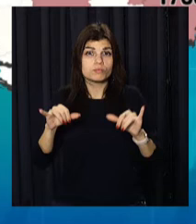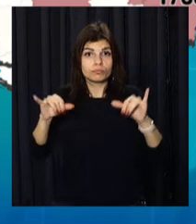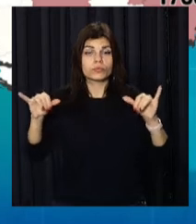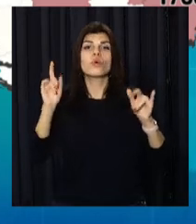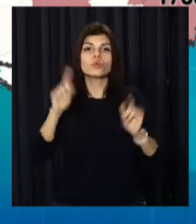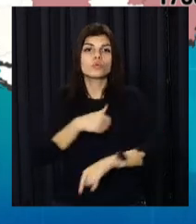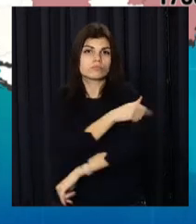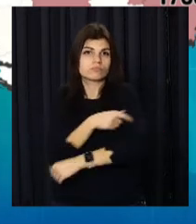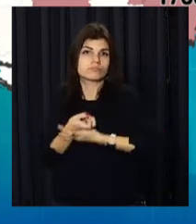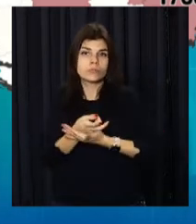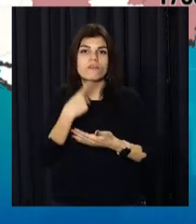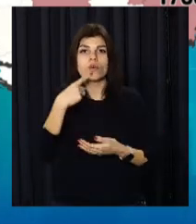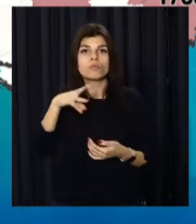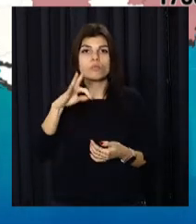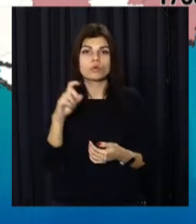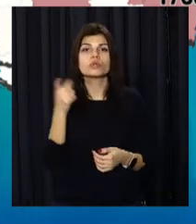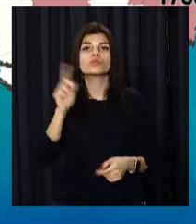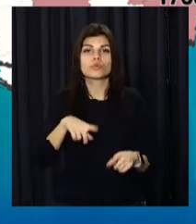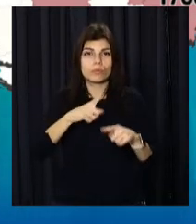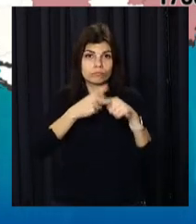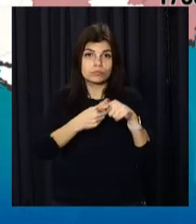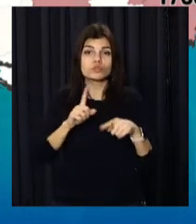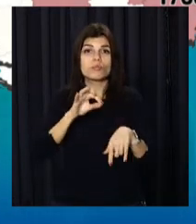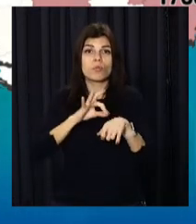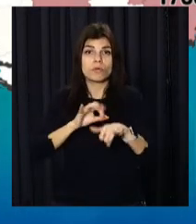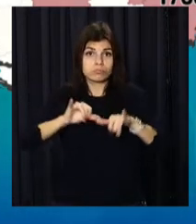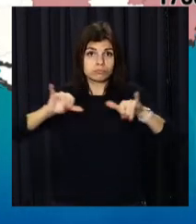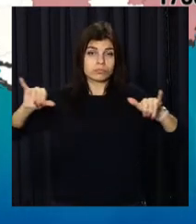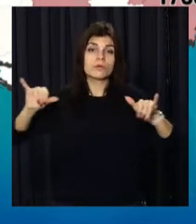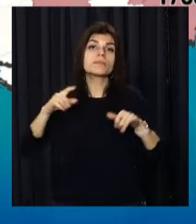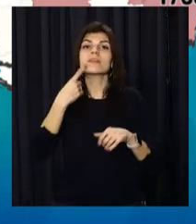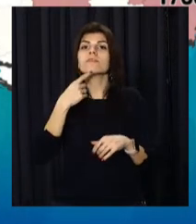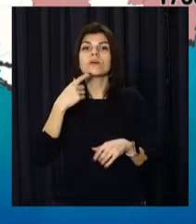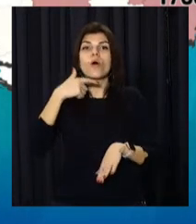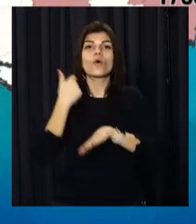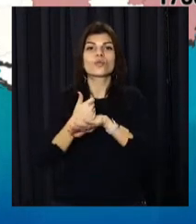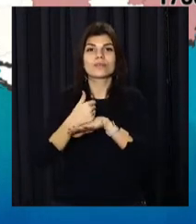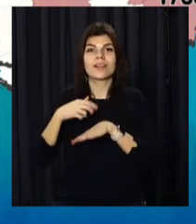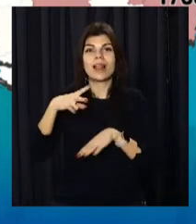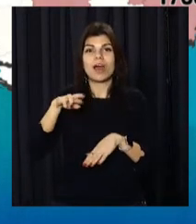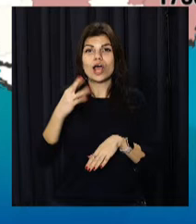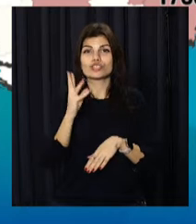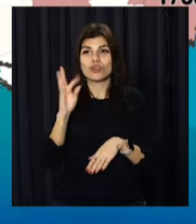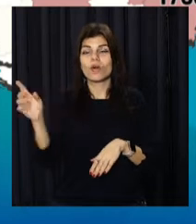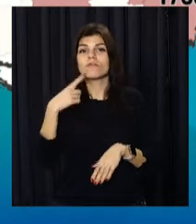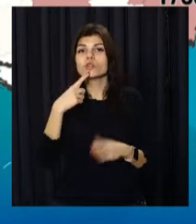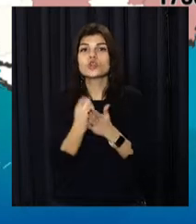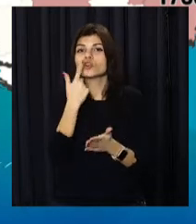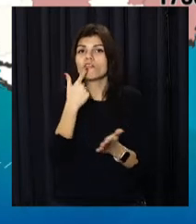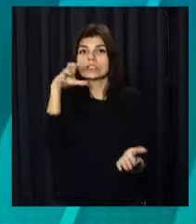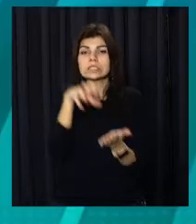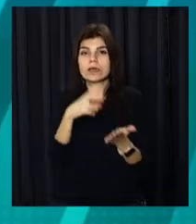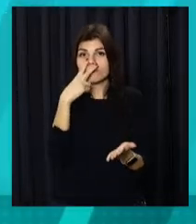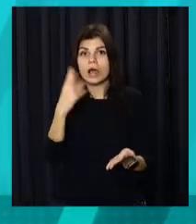кількість ушпиталених, говорять УМОЗ. Крім того, через високу захворюваність, зазначає голова відомства Віктор Ляшко, до червоної зони